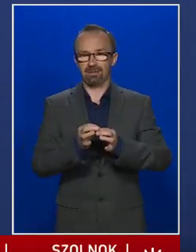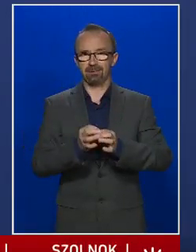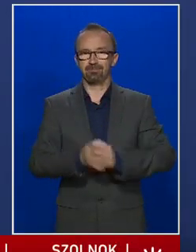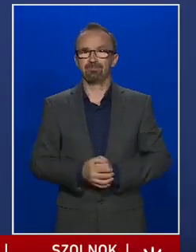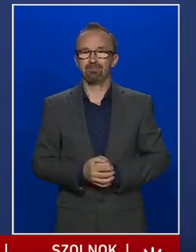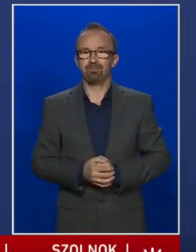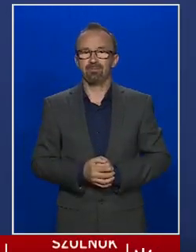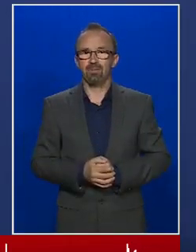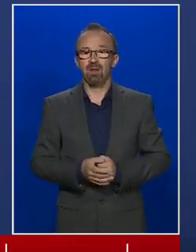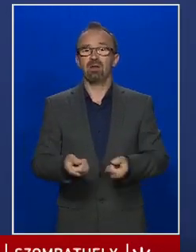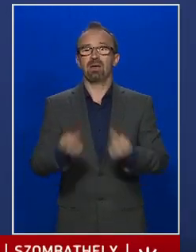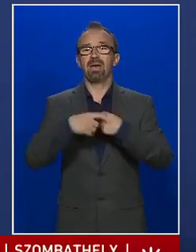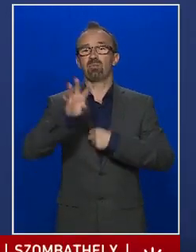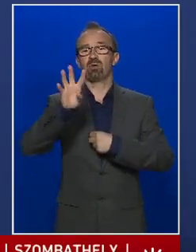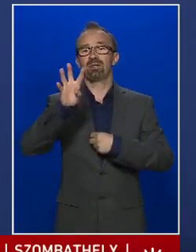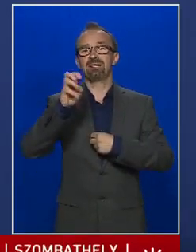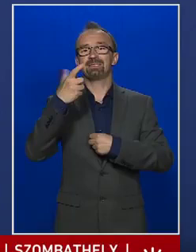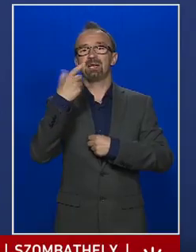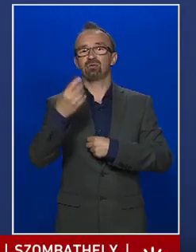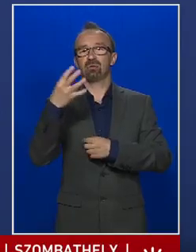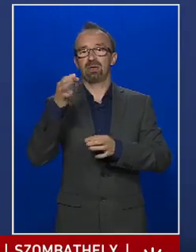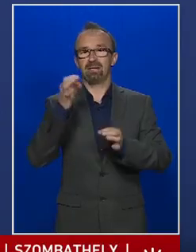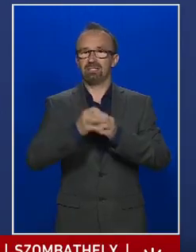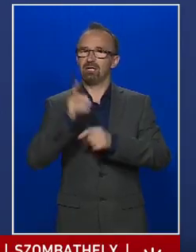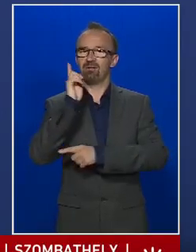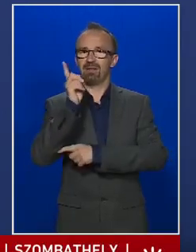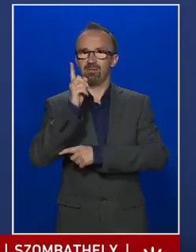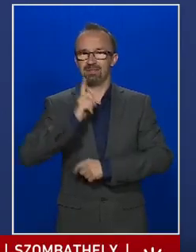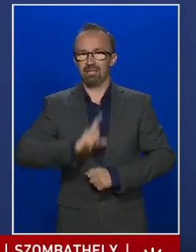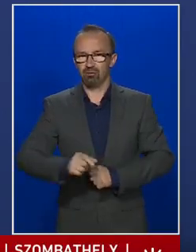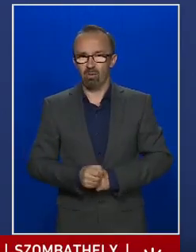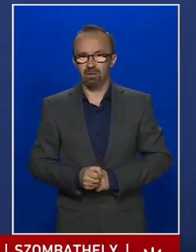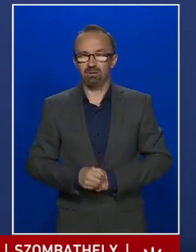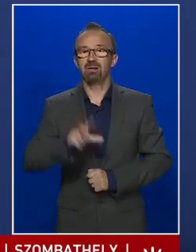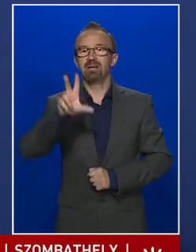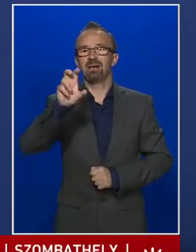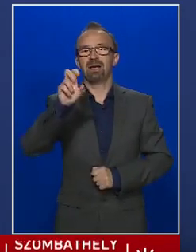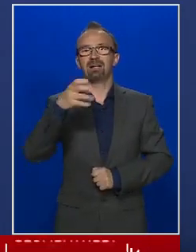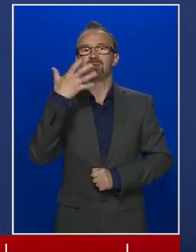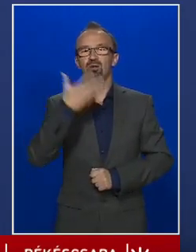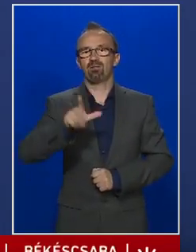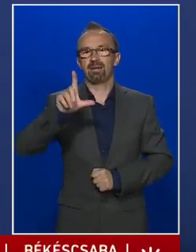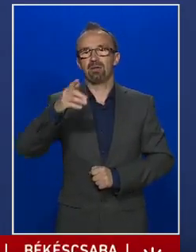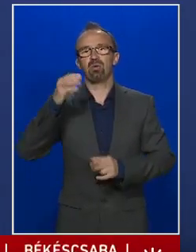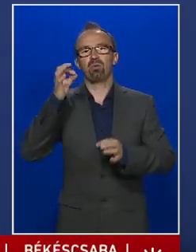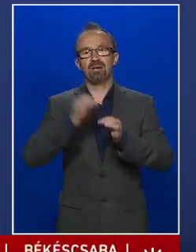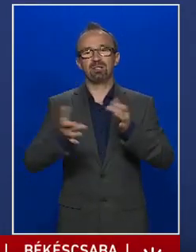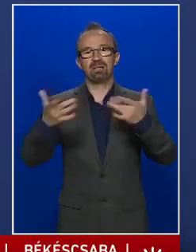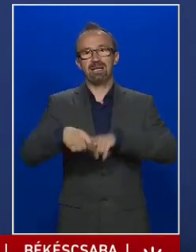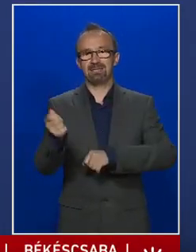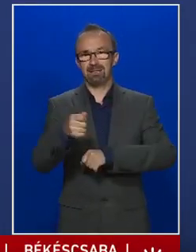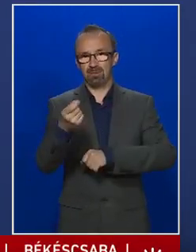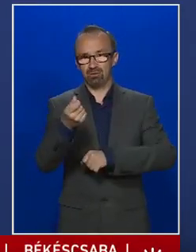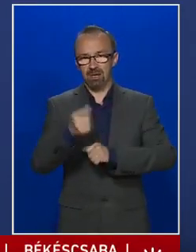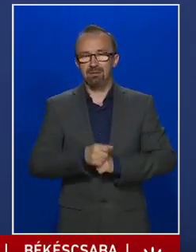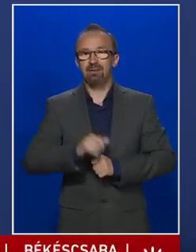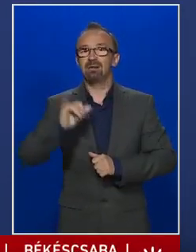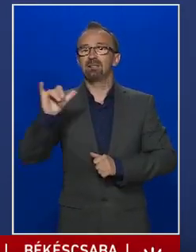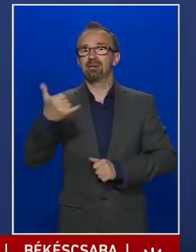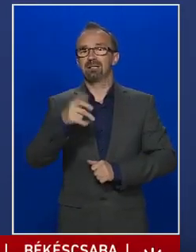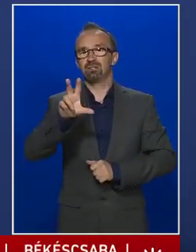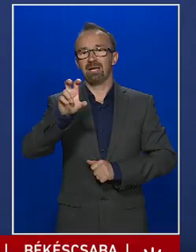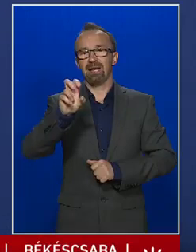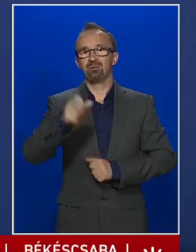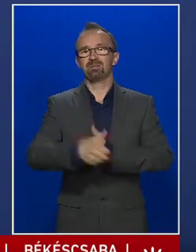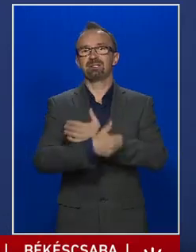rendőreink. Ebből 424 esetben figyelmeztetést, 352 esetben helyszínvírságot, illetve